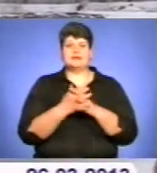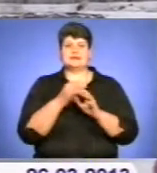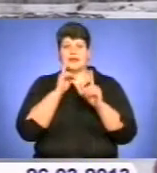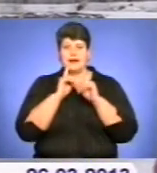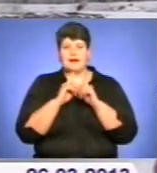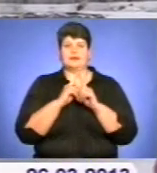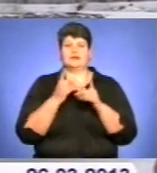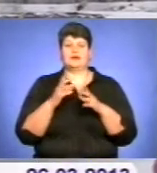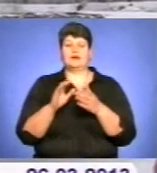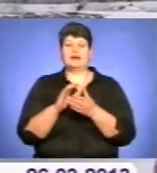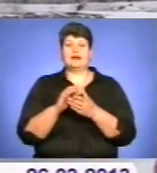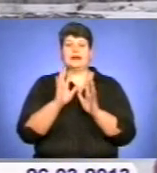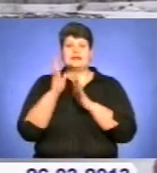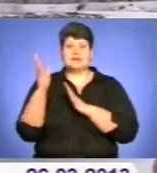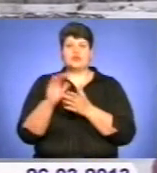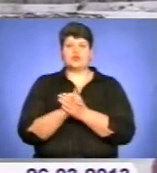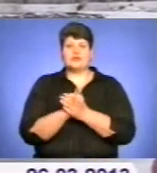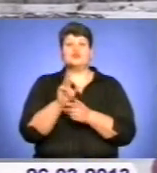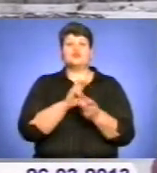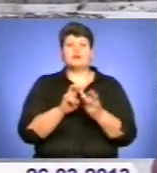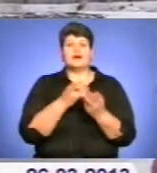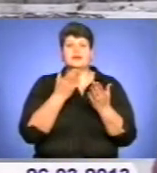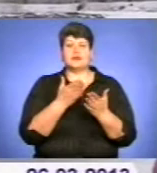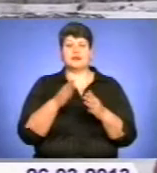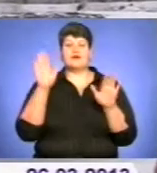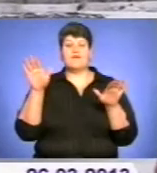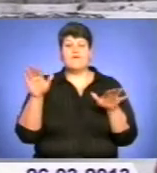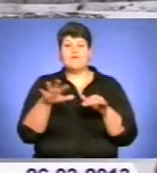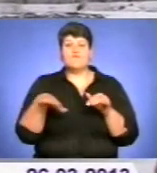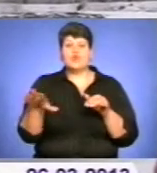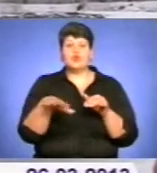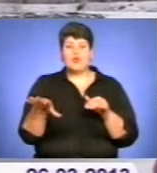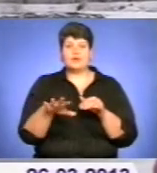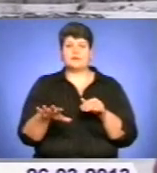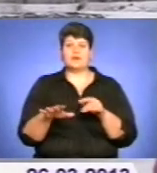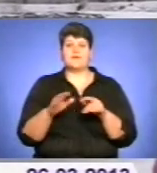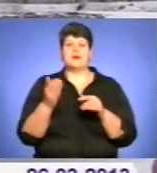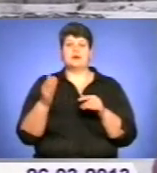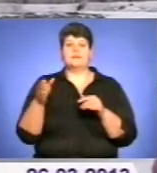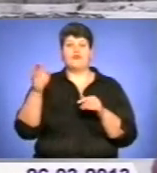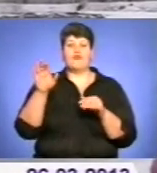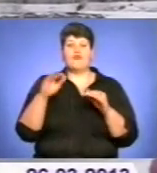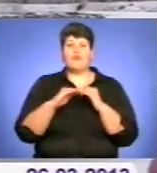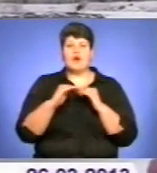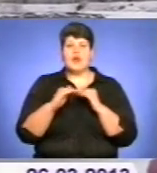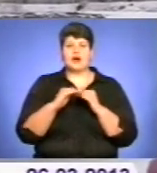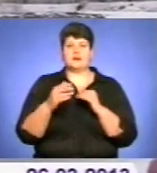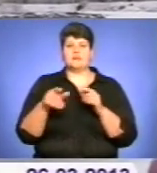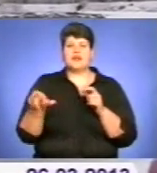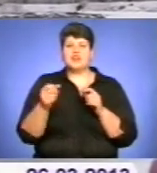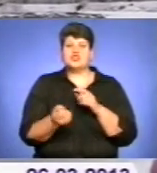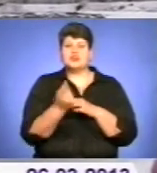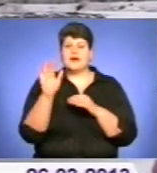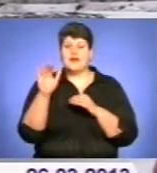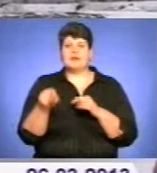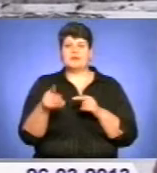лісничі товариства, йдіть на пошуки їх, на водоймищах, у полях біля стирти, біля джерел. Їх треба